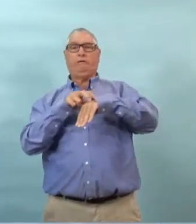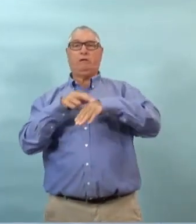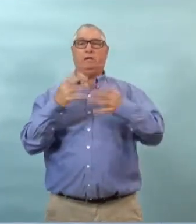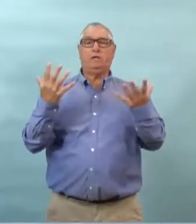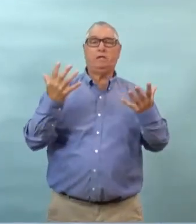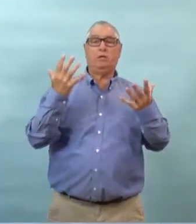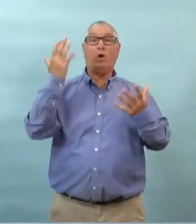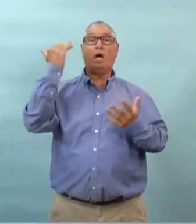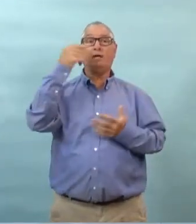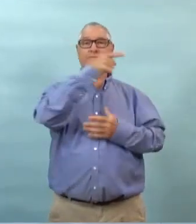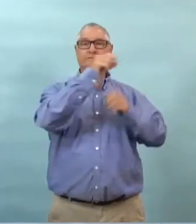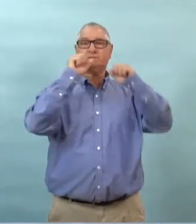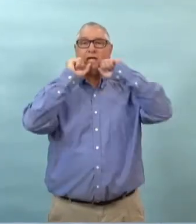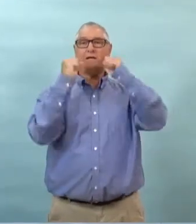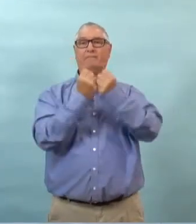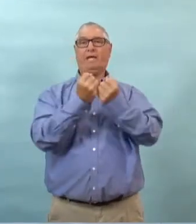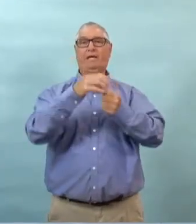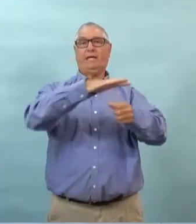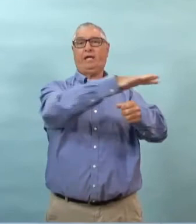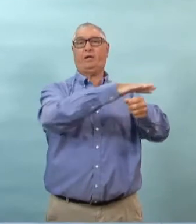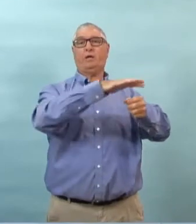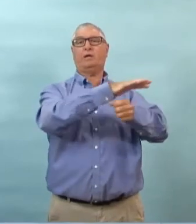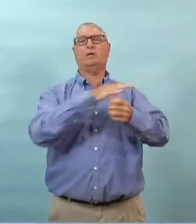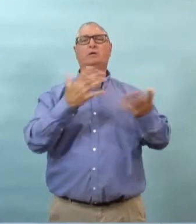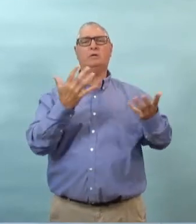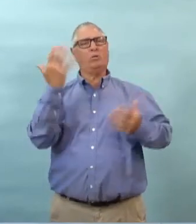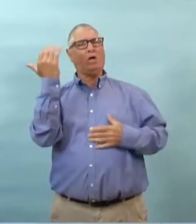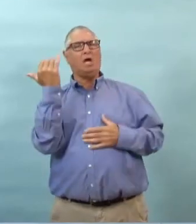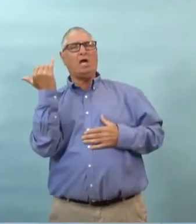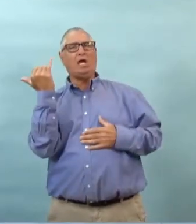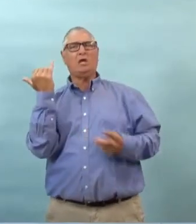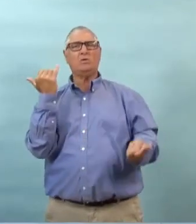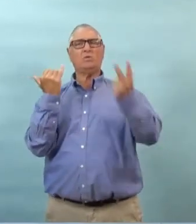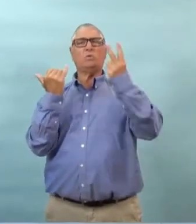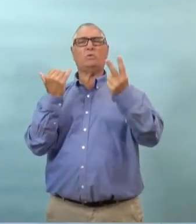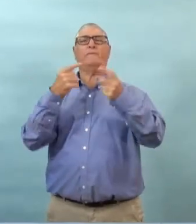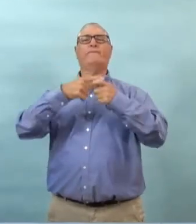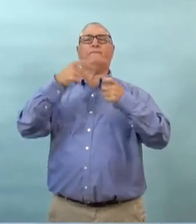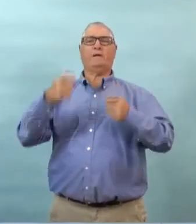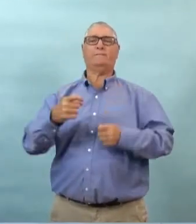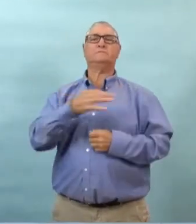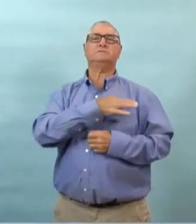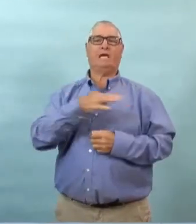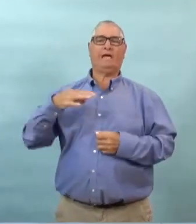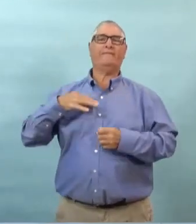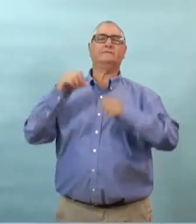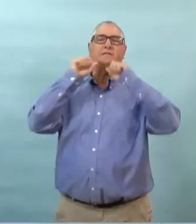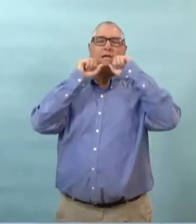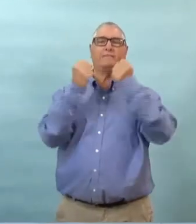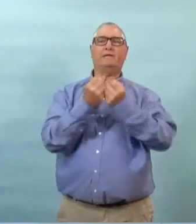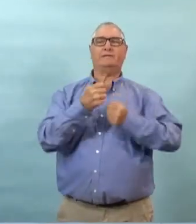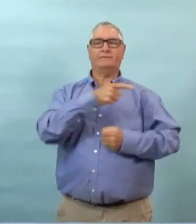été divulgué que deux des cas positifs étaient à steinbach